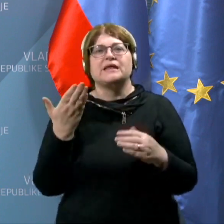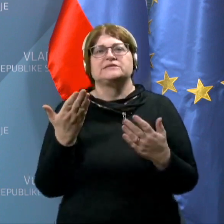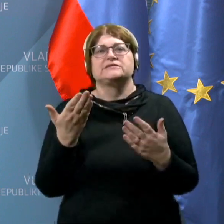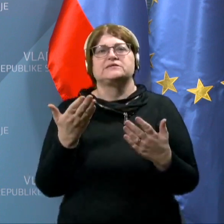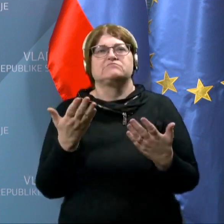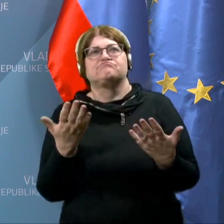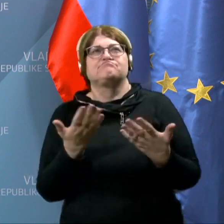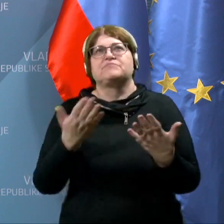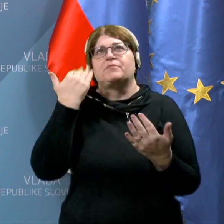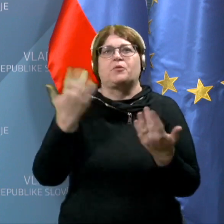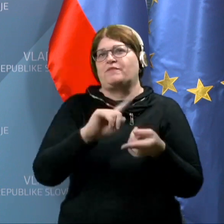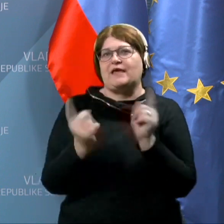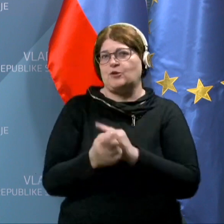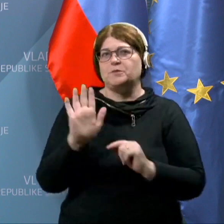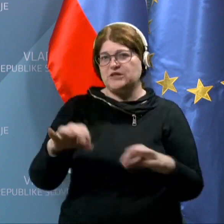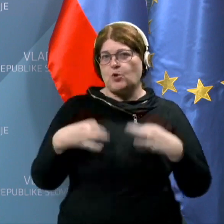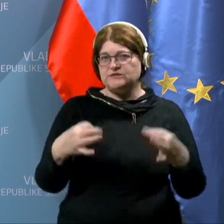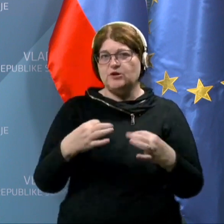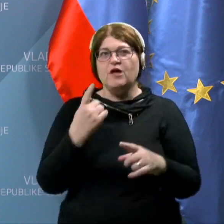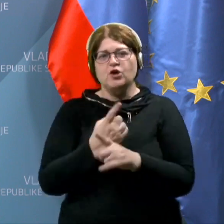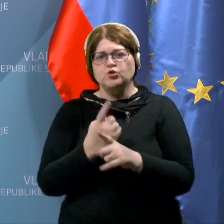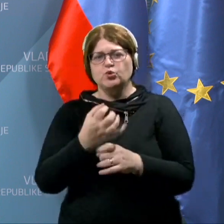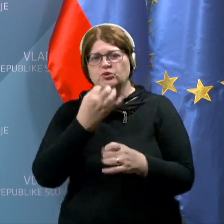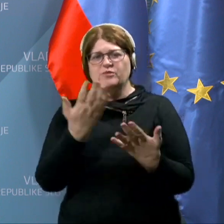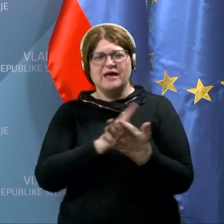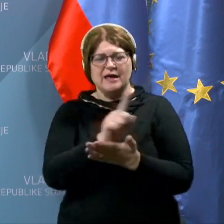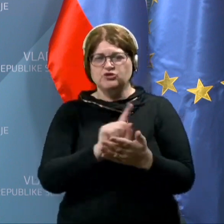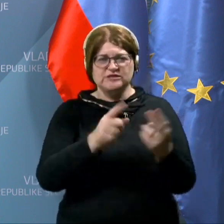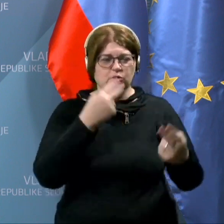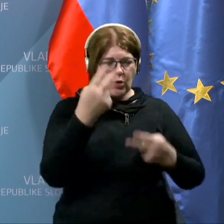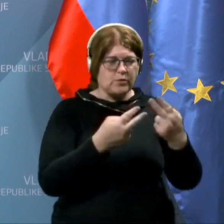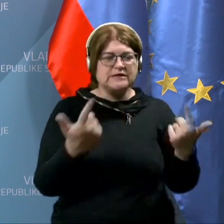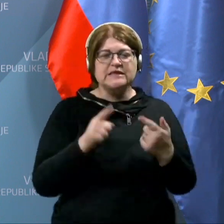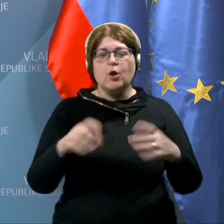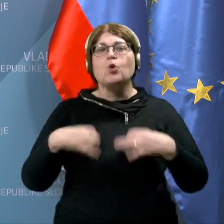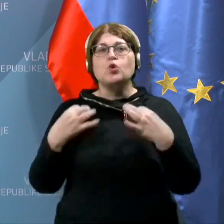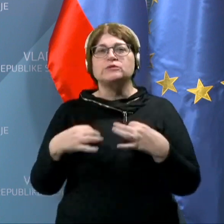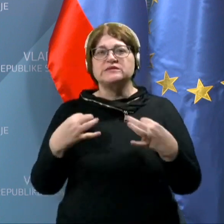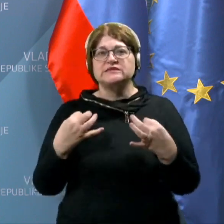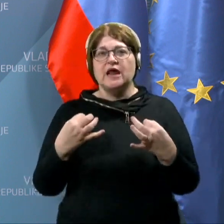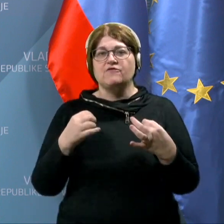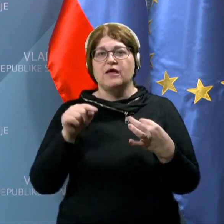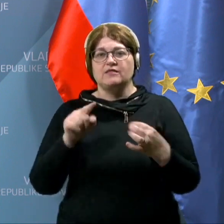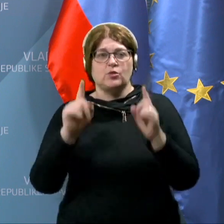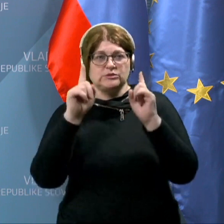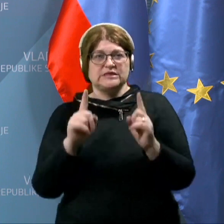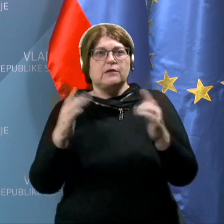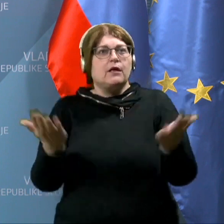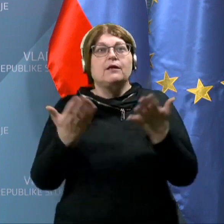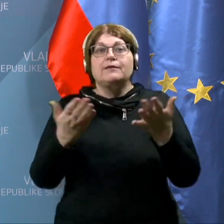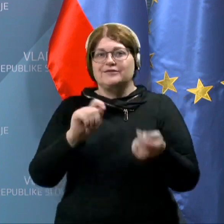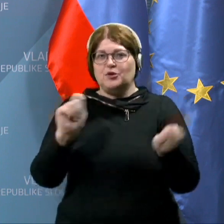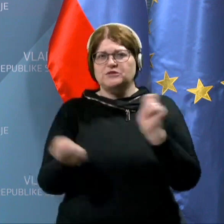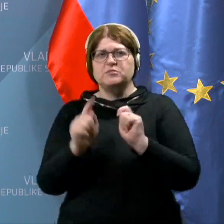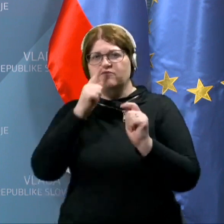pač bilo neke narobe z njegovim zdravjem. In tudi, če pač ni v nekem času obravnava seveda, lahko to zdravje, mislim, ta to stanje hitro